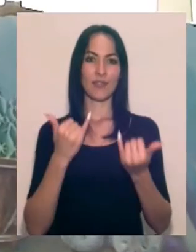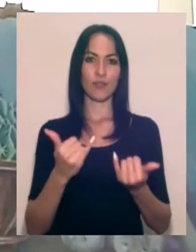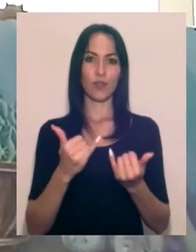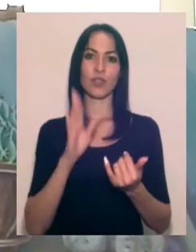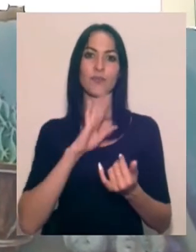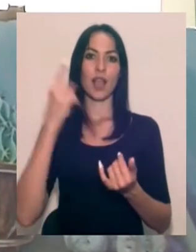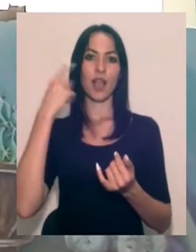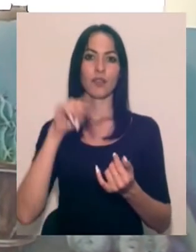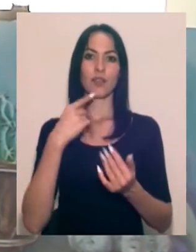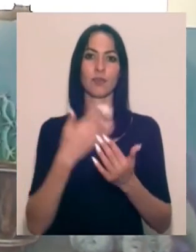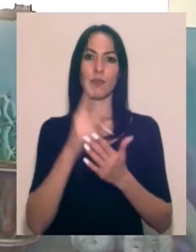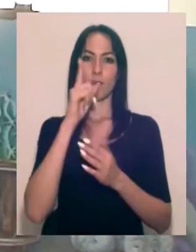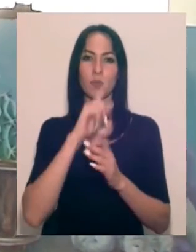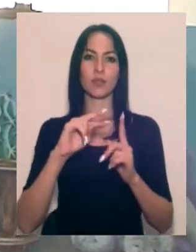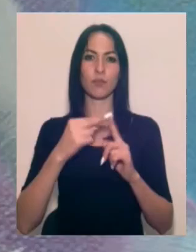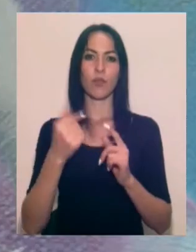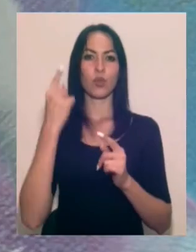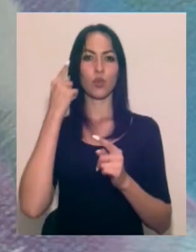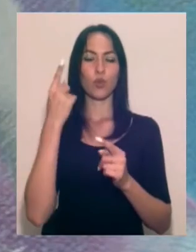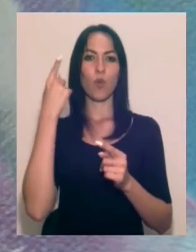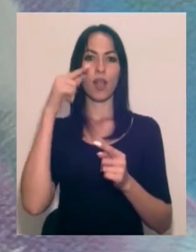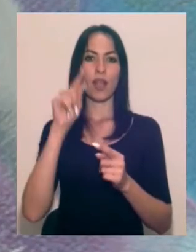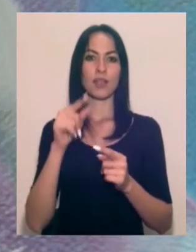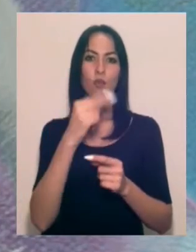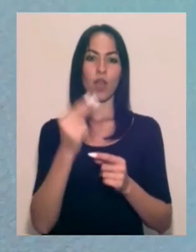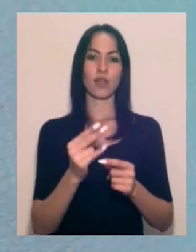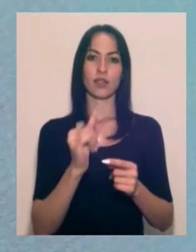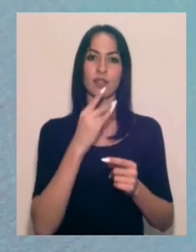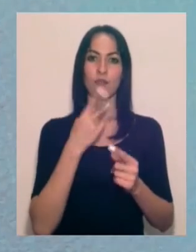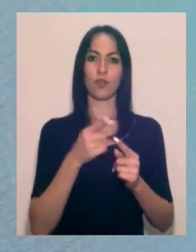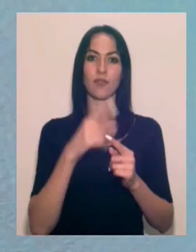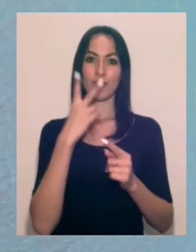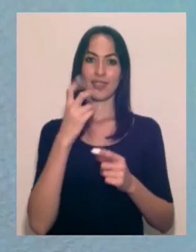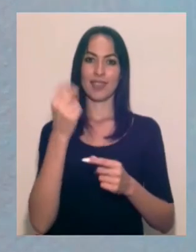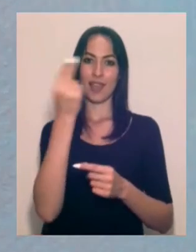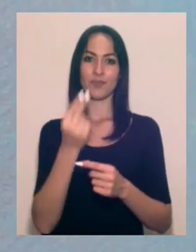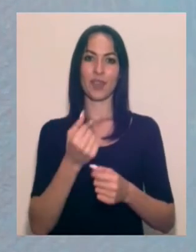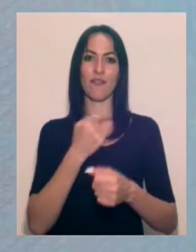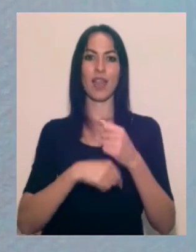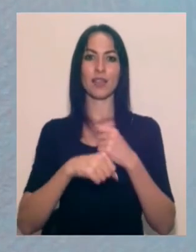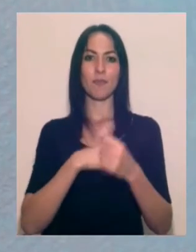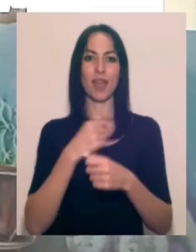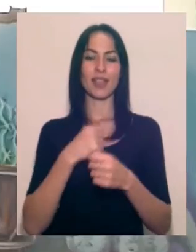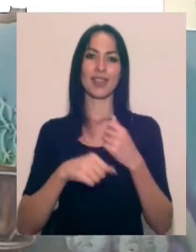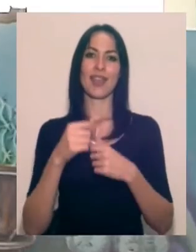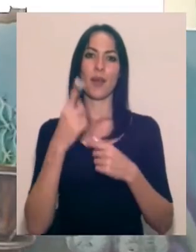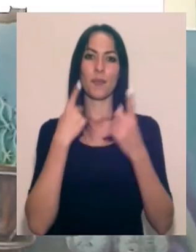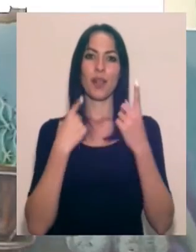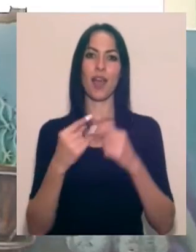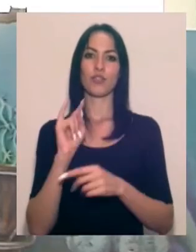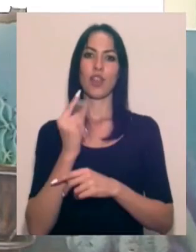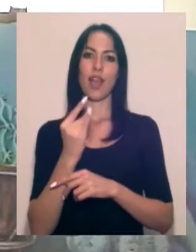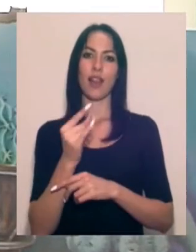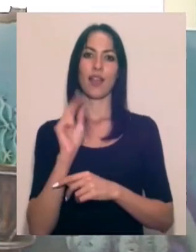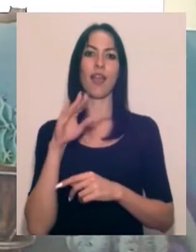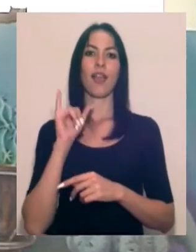обдумувала ідею картини і стільки ж писала її. На полотні ми бачимо ведмедика, який плаче ляльку та кактус. Художниця розповіла, які